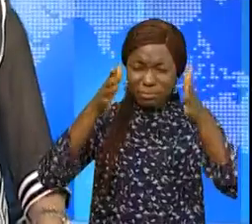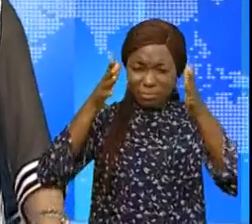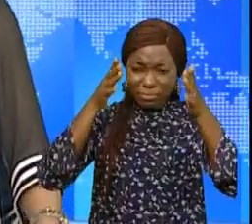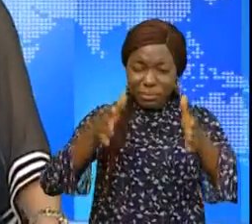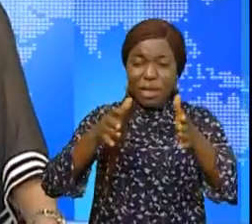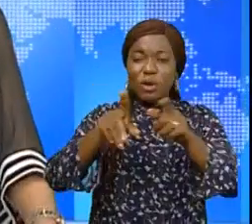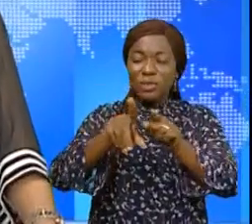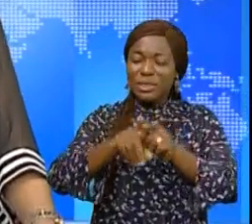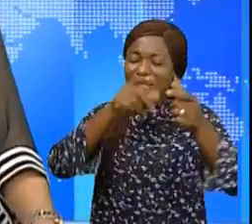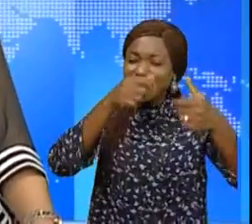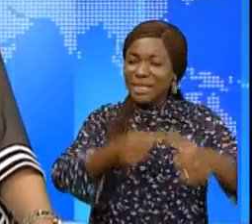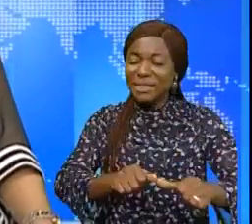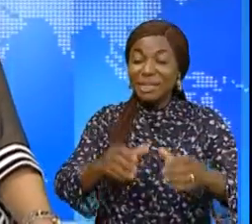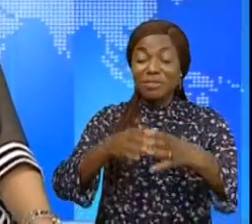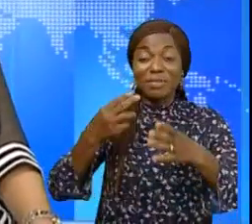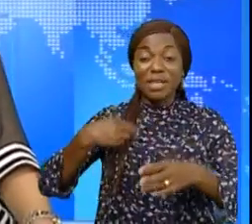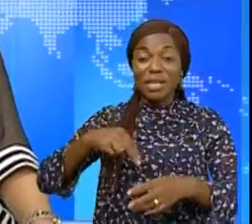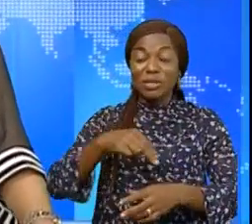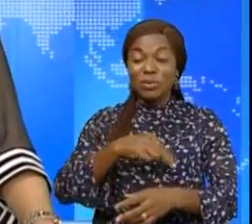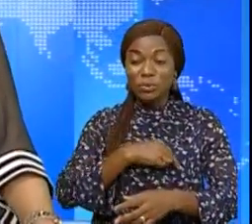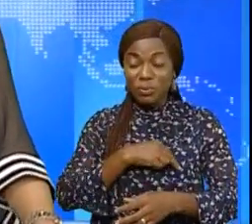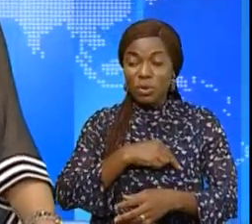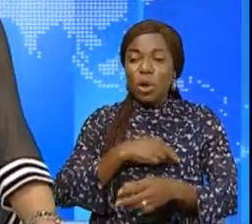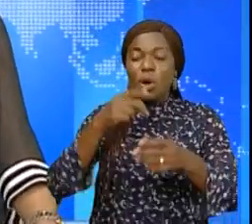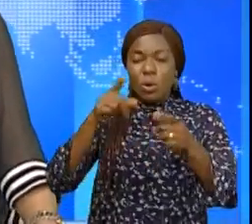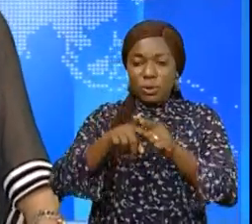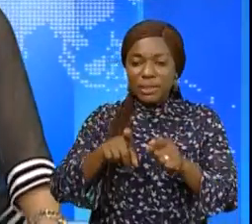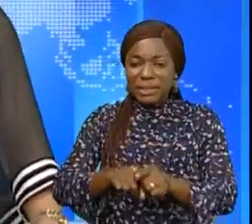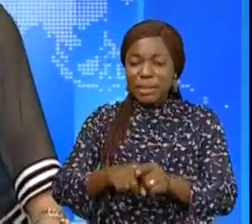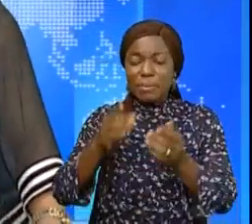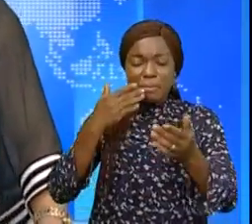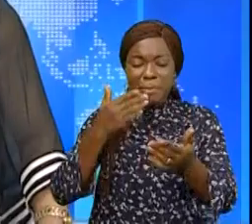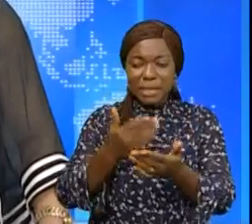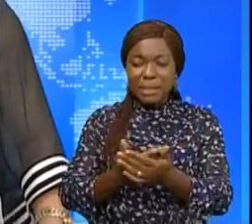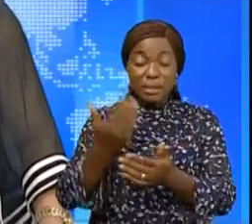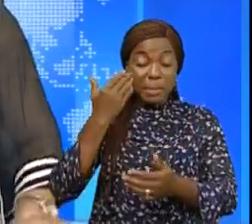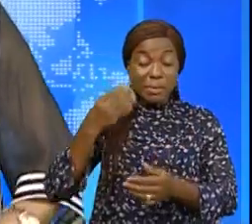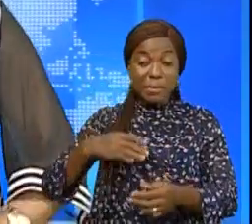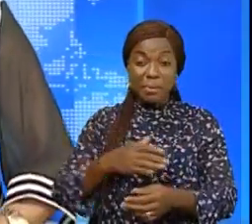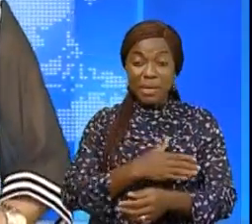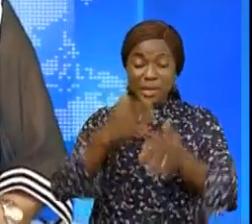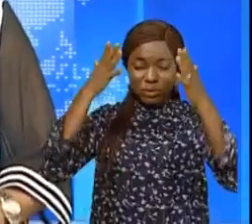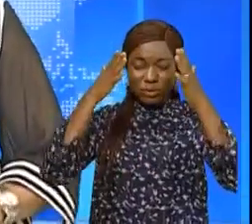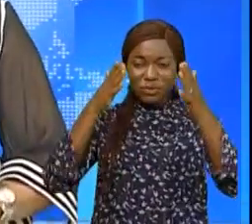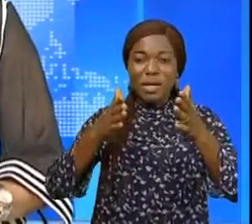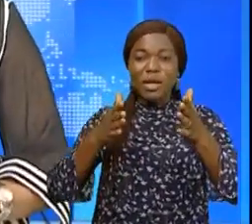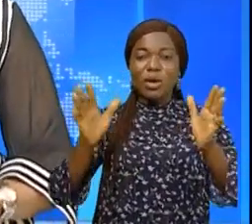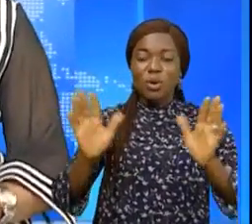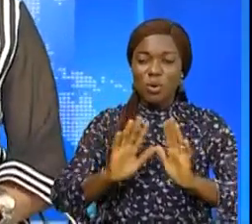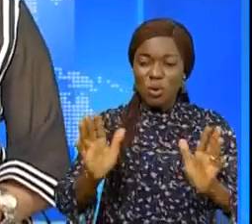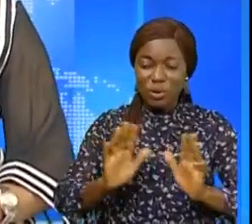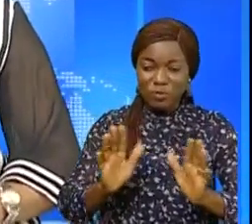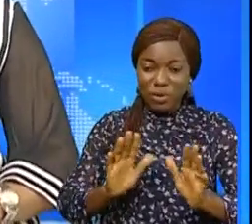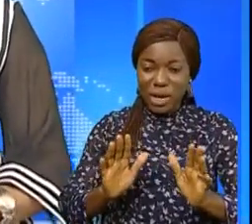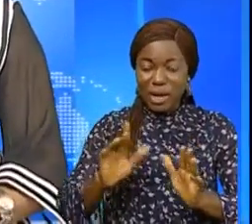Mamie Kadima a été au concours rédactionnel merci mesdames et messieurs de l'avoir suivi merci également Chimène Dondo